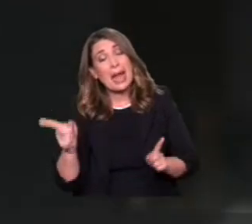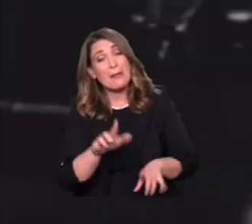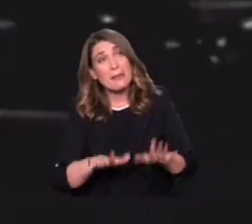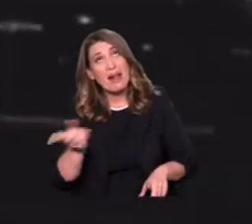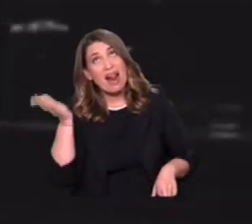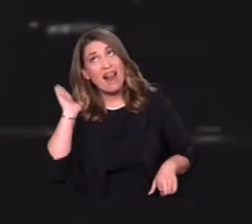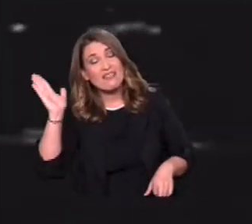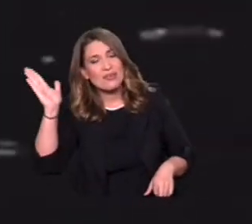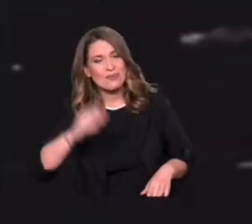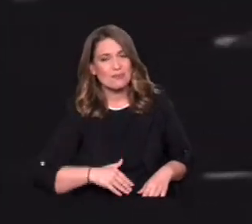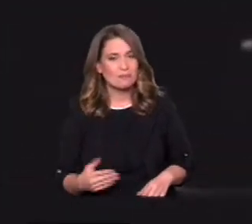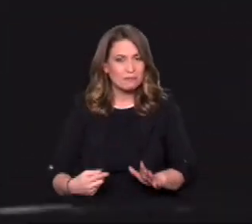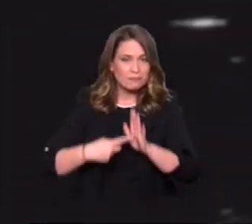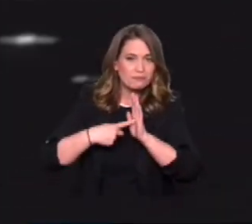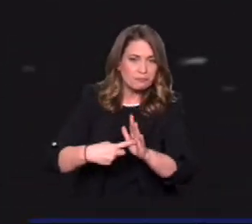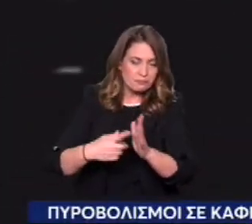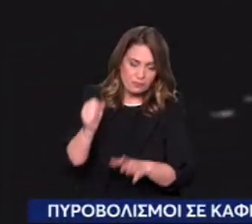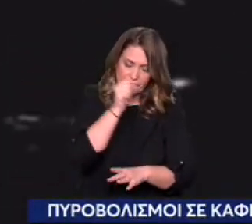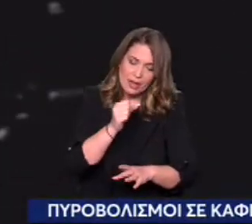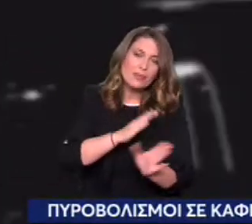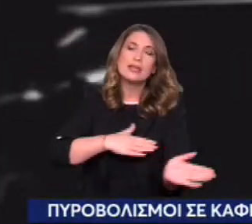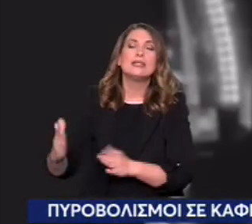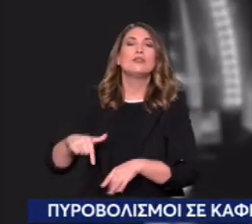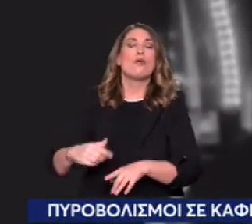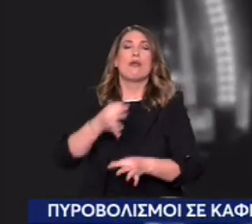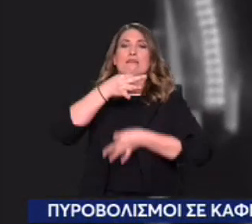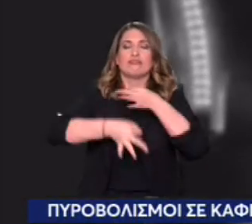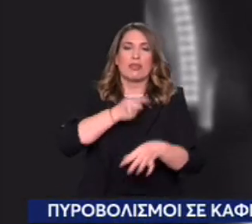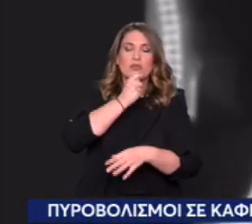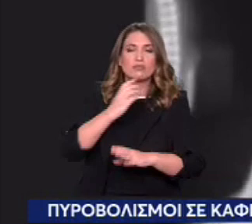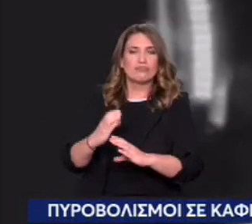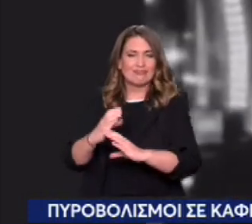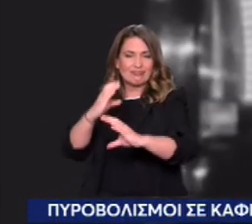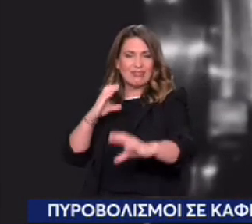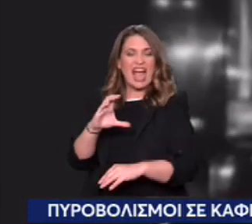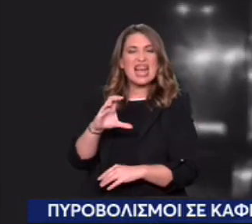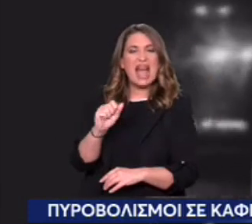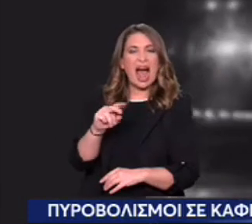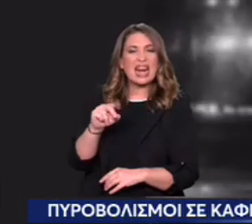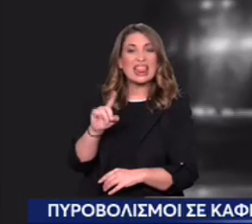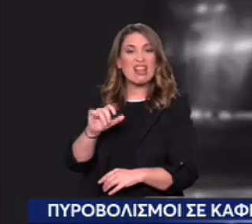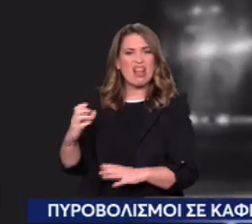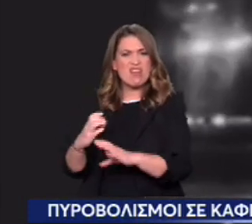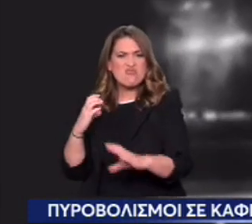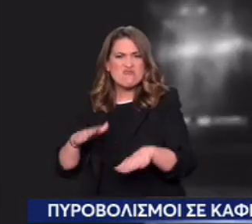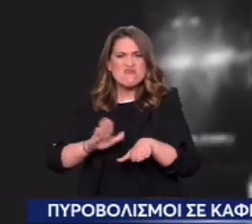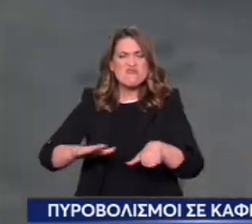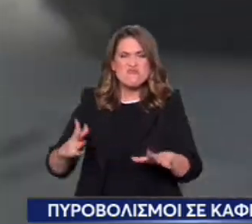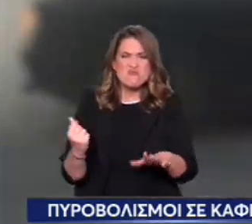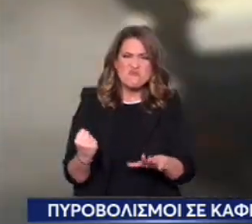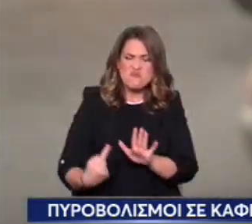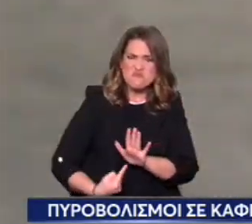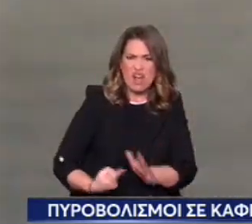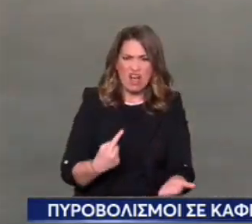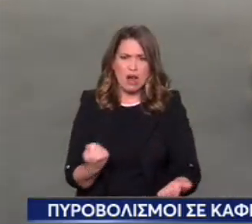Το μαύρο πολυτελές Jeep φιγουράρει σε κάθε βίντεο κλίπ τους, όπως και άλλα αυτοκίνητα μεγάλου κυβισμού, ως επίδειξη δύναμης.